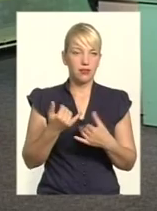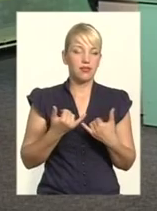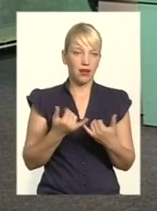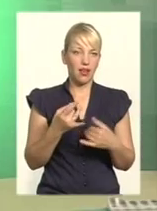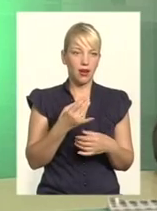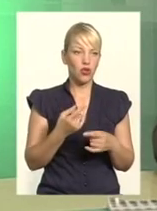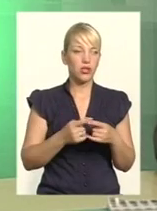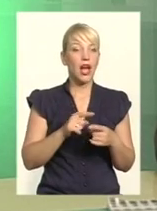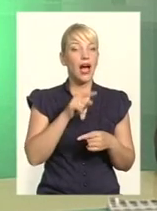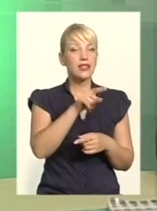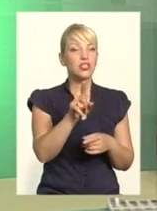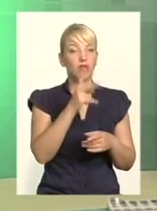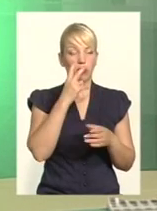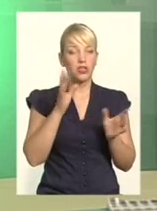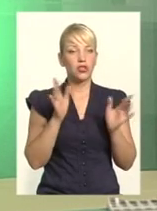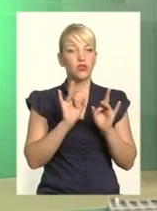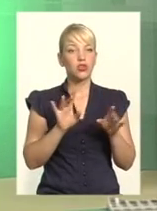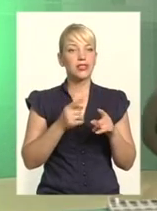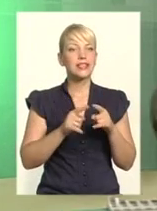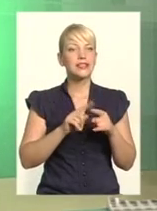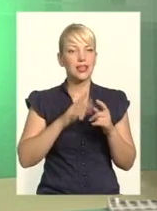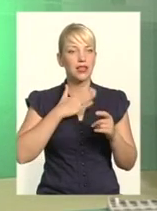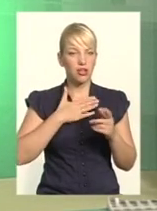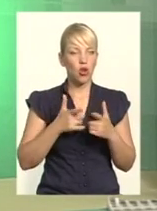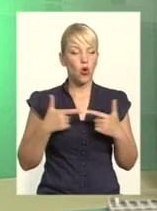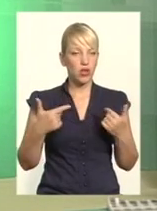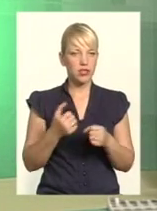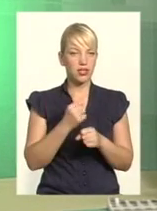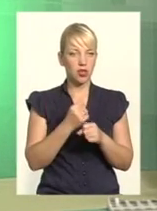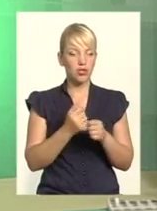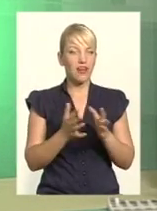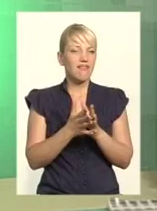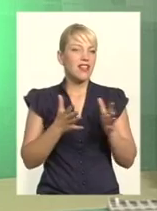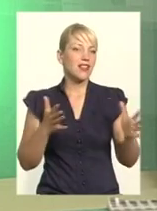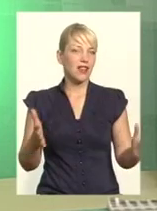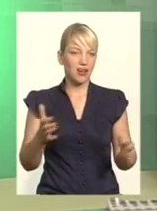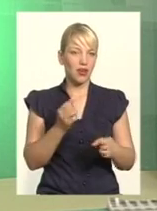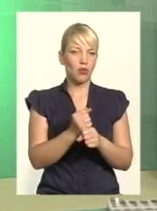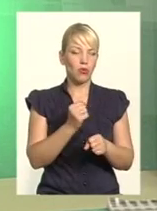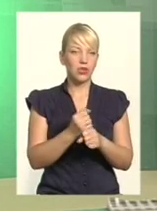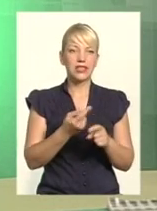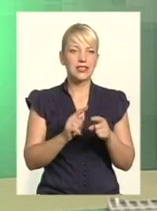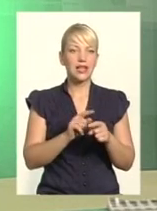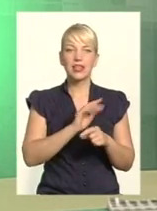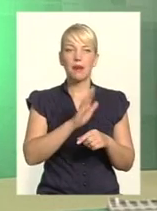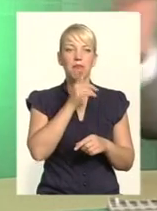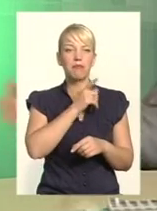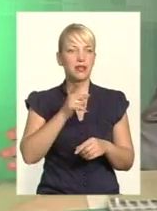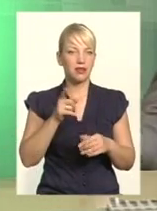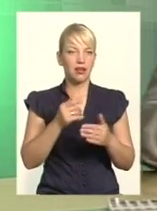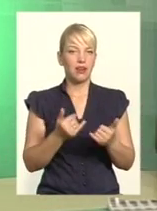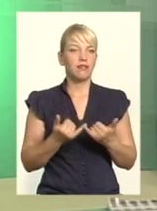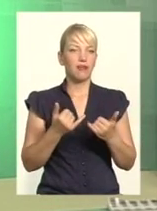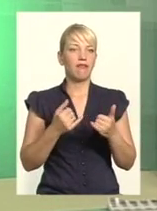організація за конкретні справи. Це надзвичайно велика масштабна робота протягом трьох років. Вона не під вибори, і вона не до виборів, і не після. Вона протягом усього